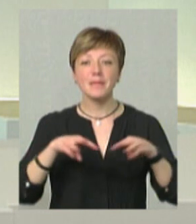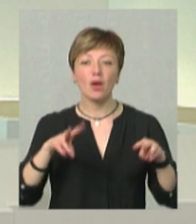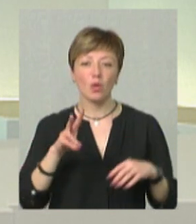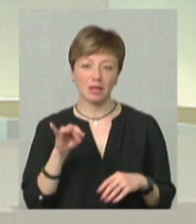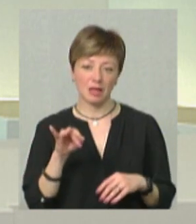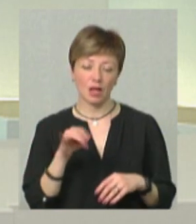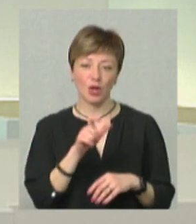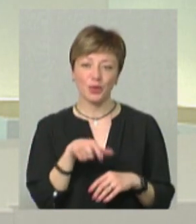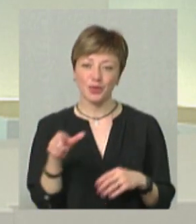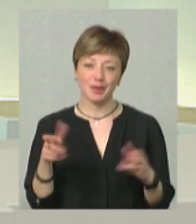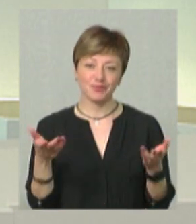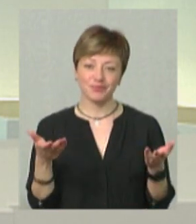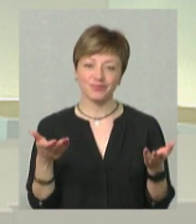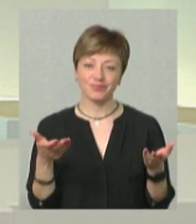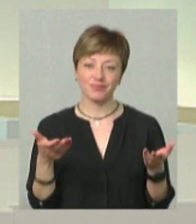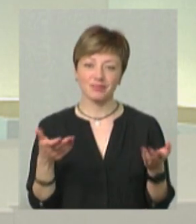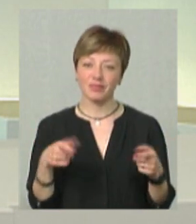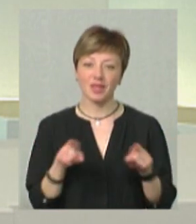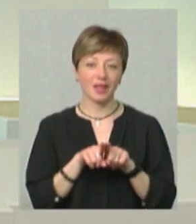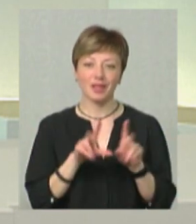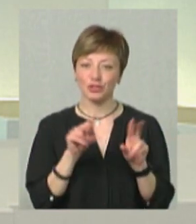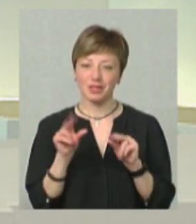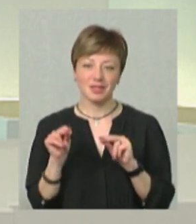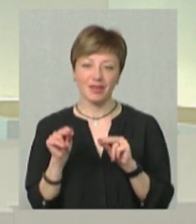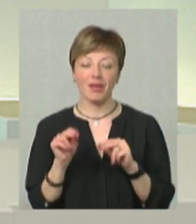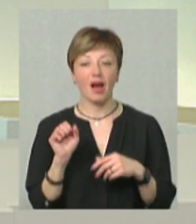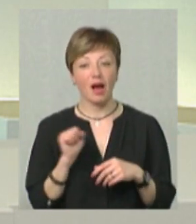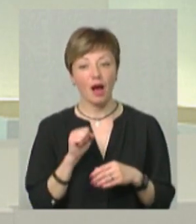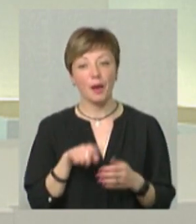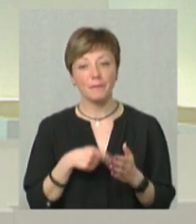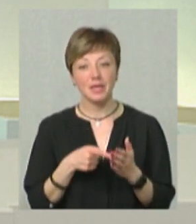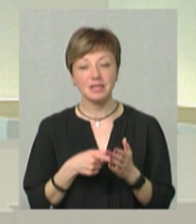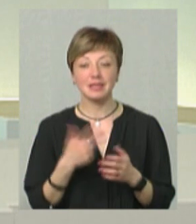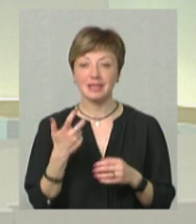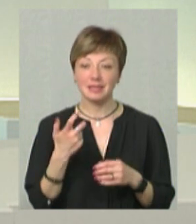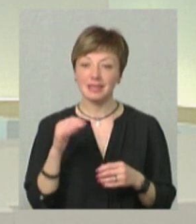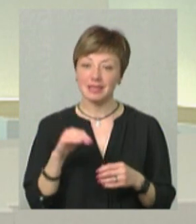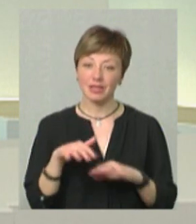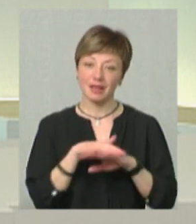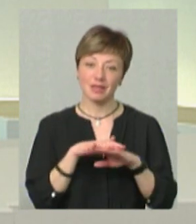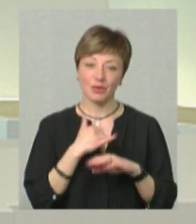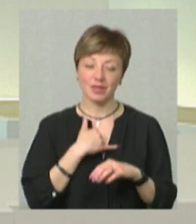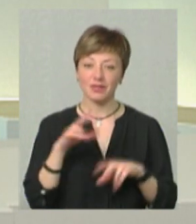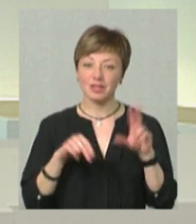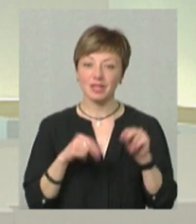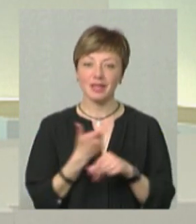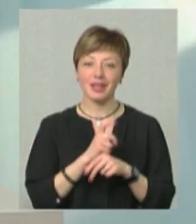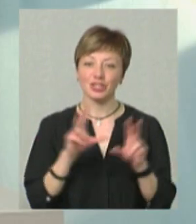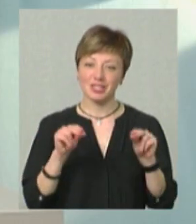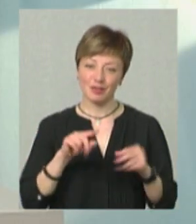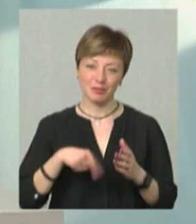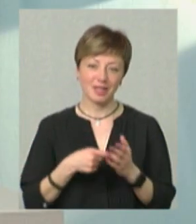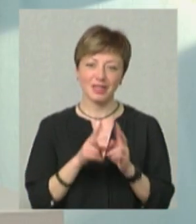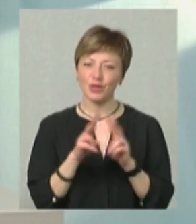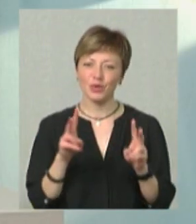них люди, як показує прогноз, не такі щасливі. А місто, де має 300 тисяч населення, нас, це рахується найщасливіше місто.